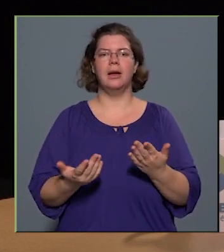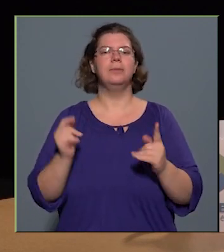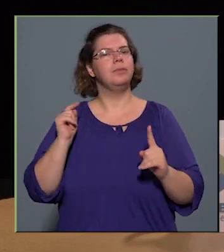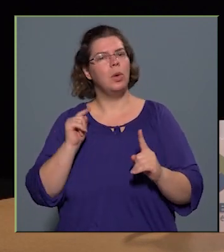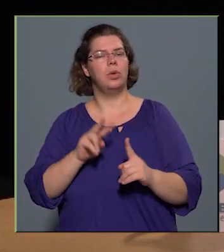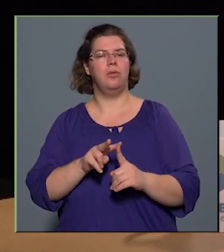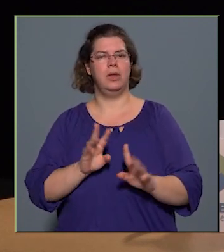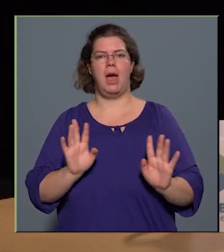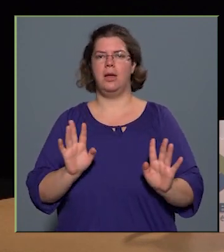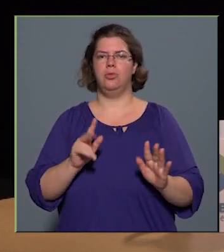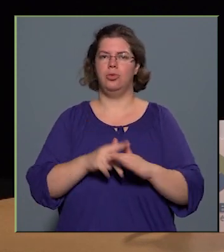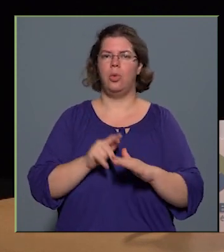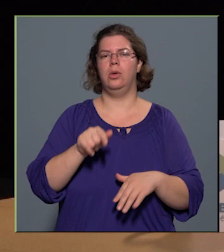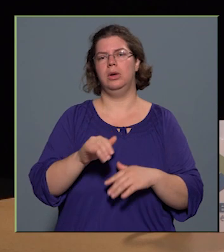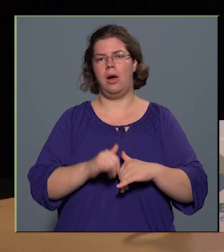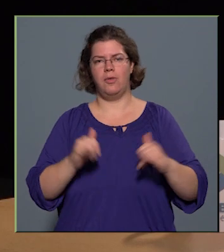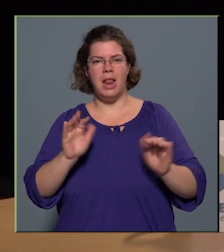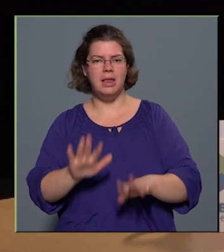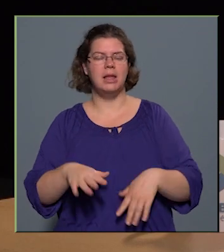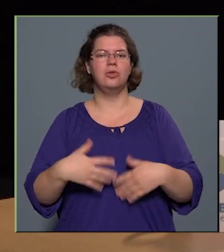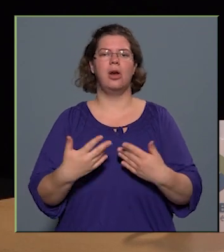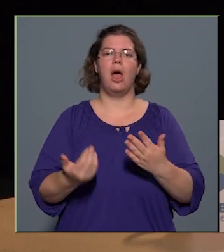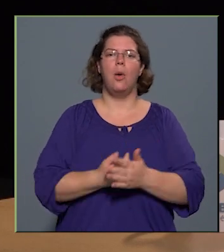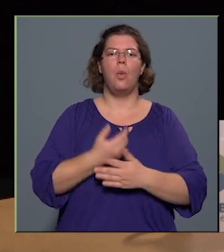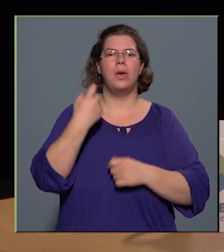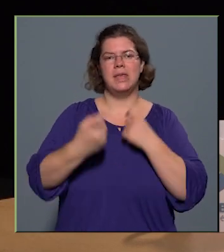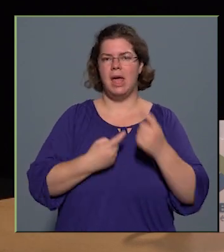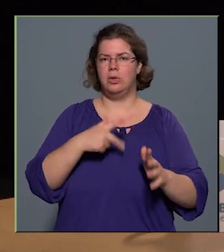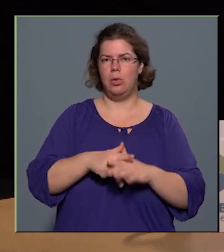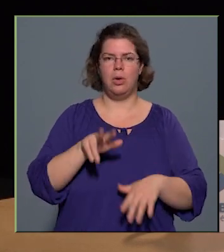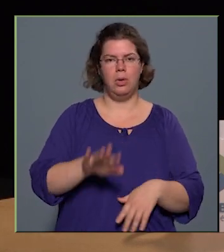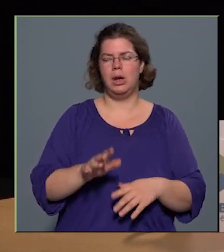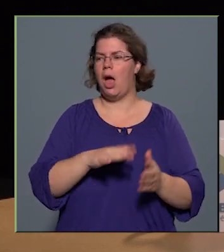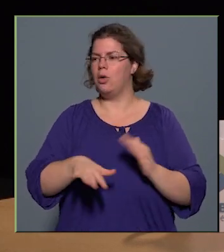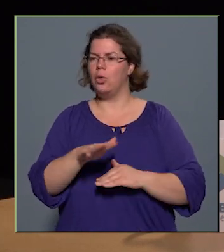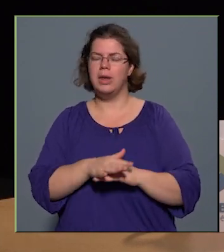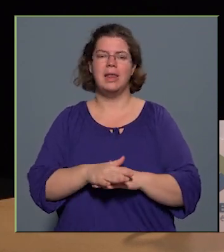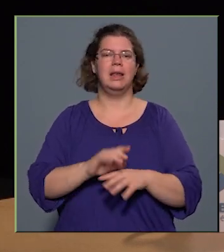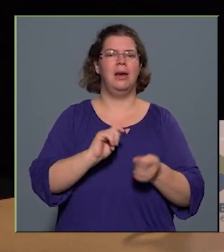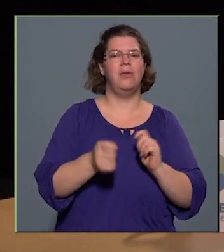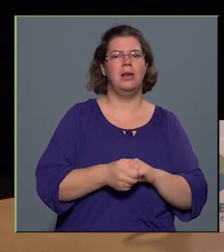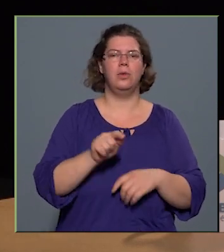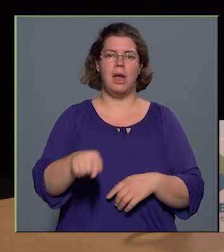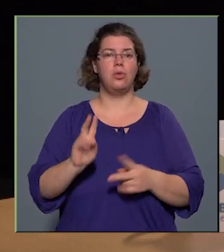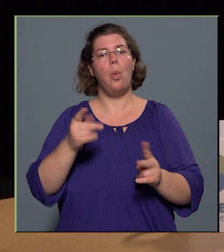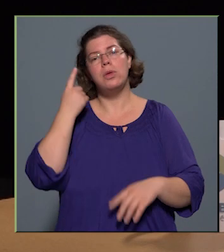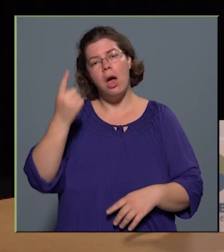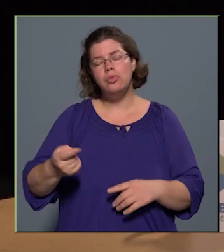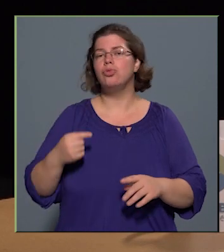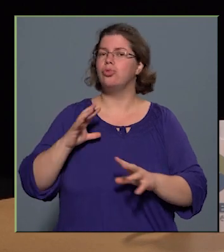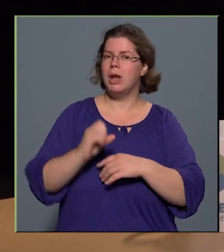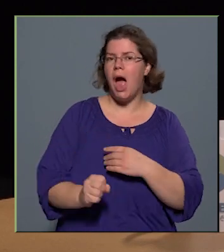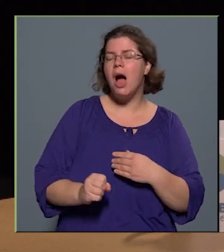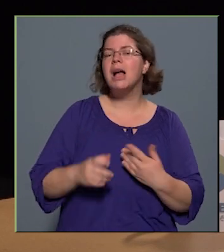odafigyeljünk dolgokra, a fejlesztésekre, az újszerű dolgokra, a környezetre, a változásokra, ezekre hogyan tudunk reagálni,